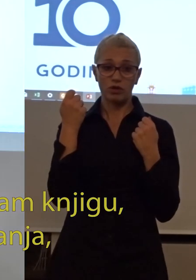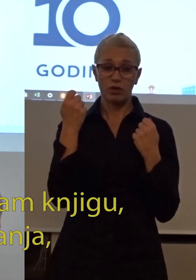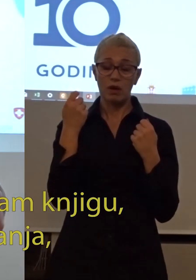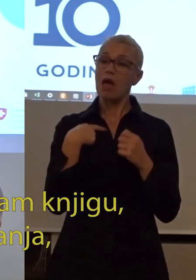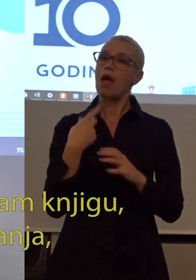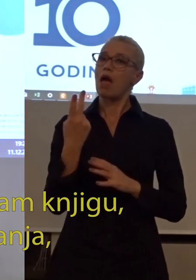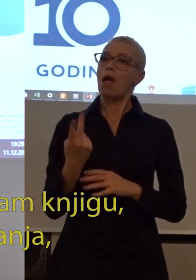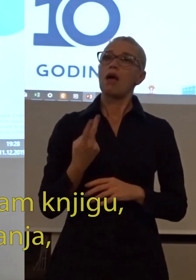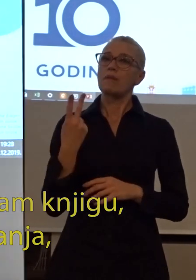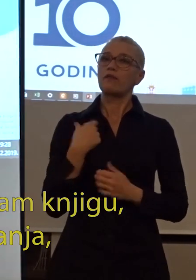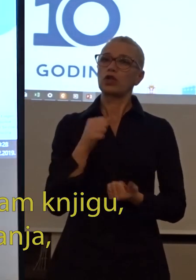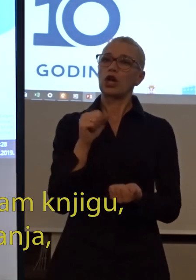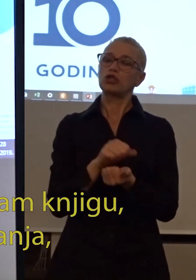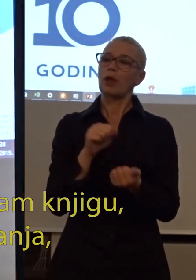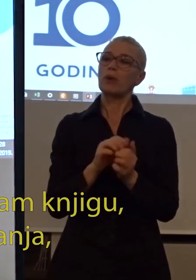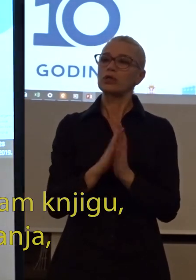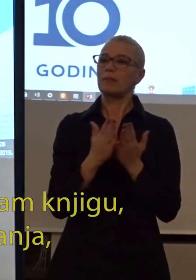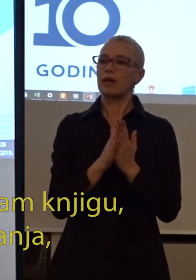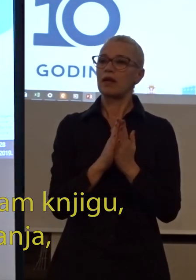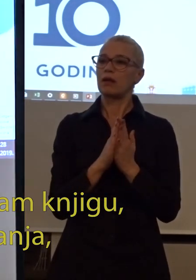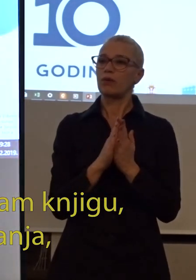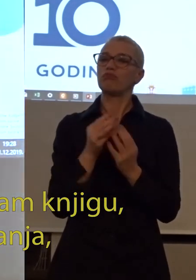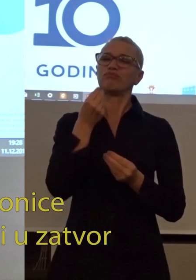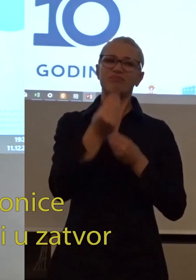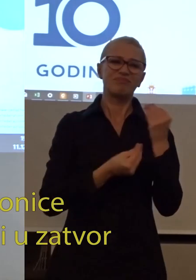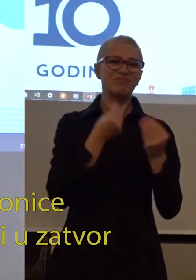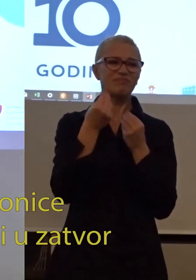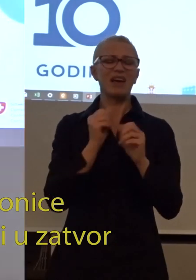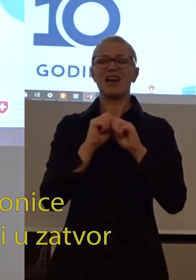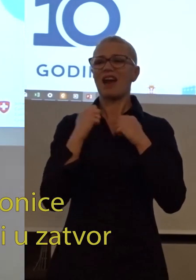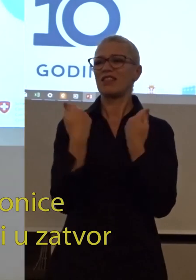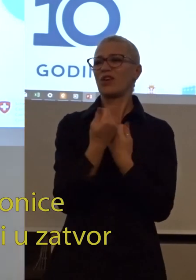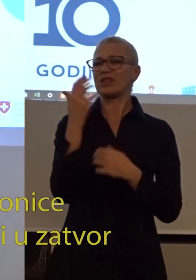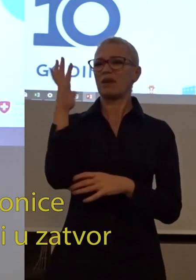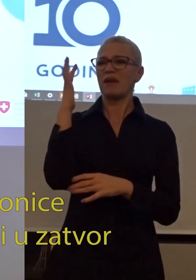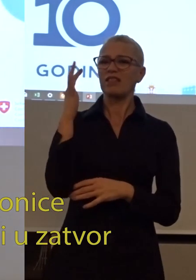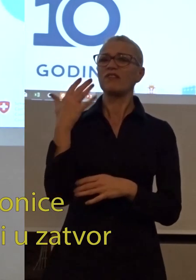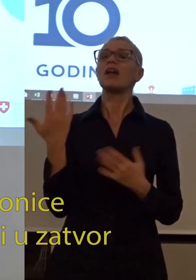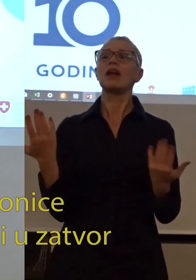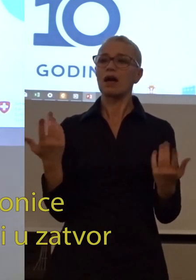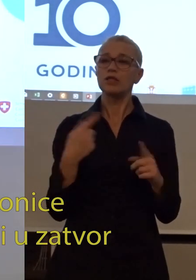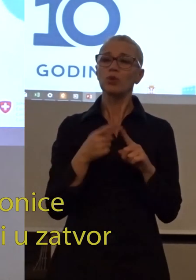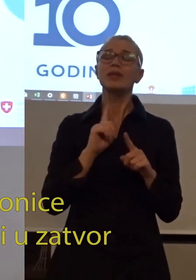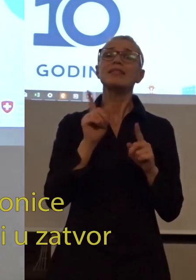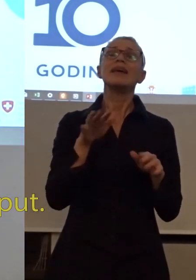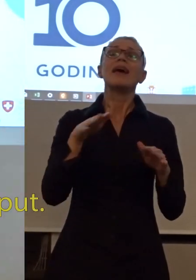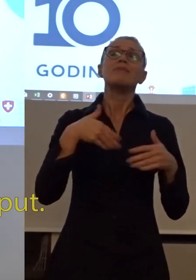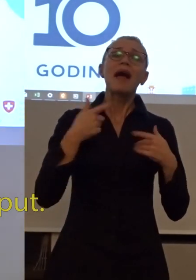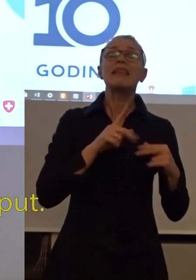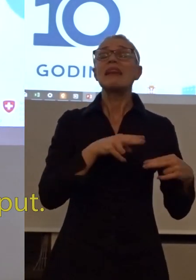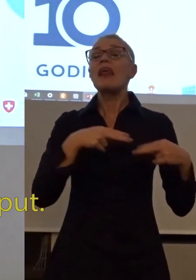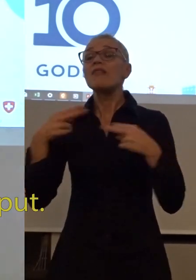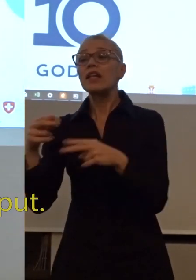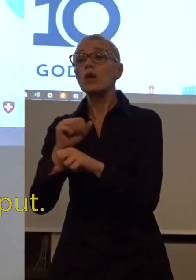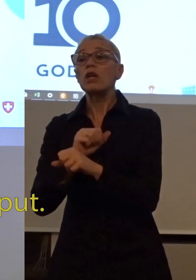Pre dve godine objavio sam knjigu, držao sam predavanja i šao sam i radio radionice da mladi ne bi se vraćali u zatru ili